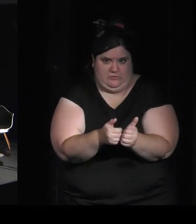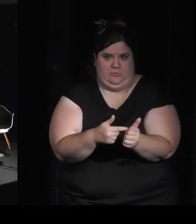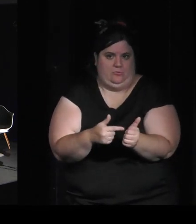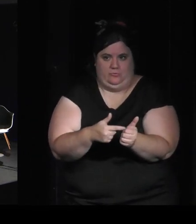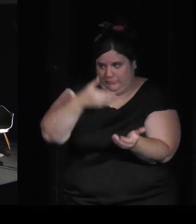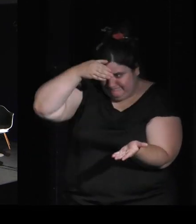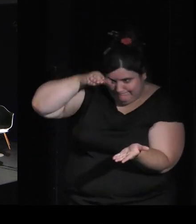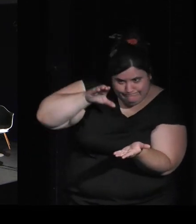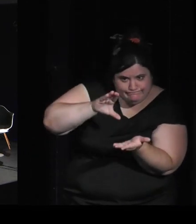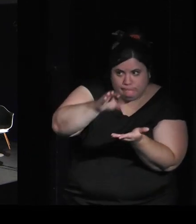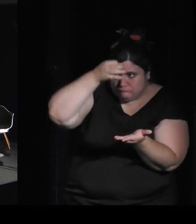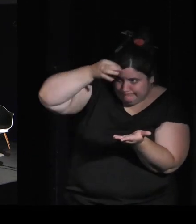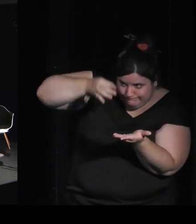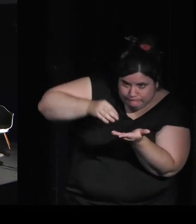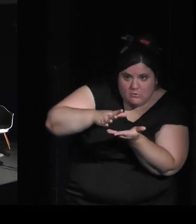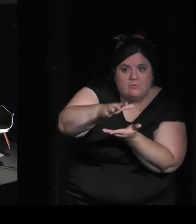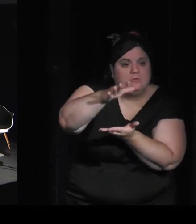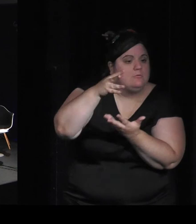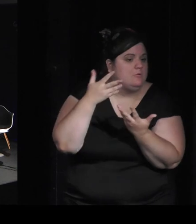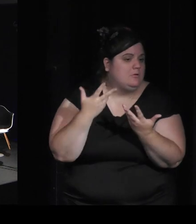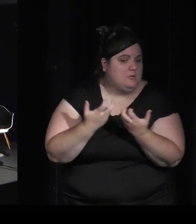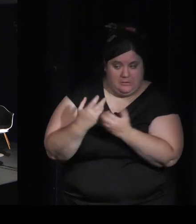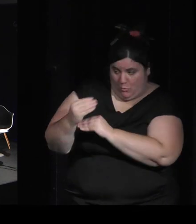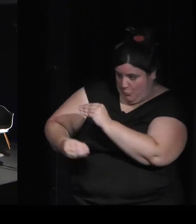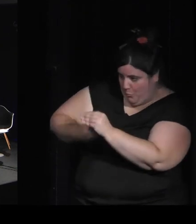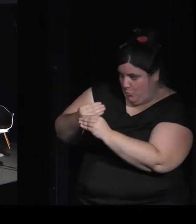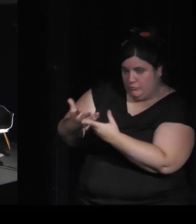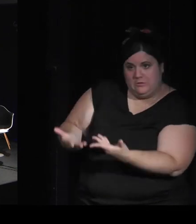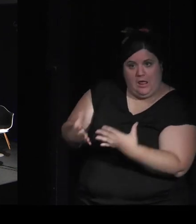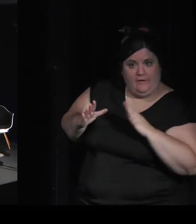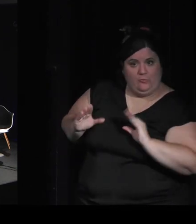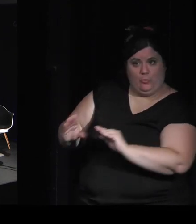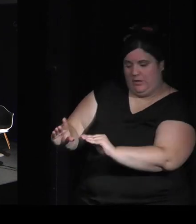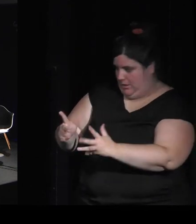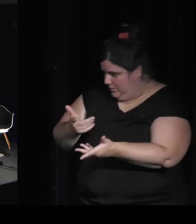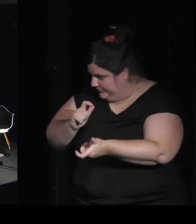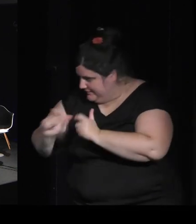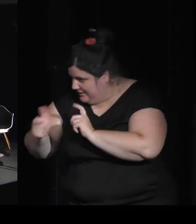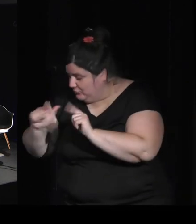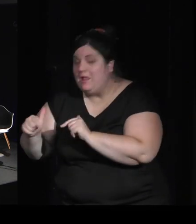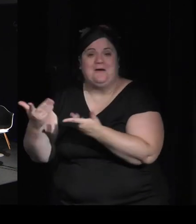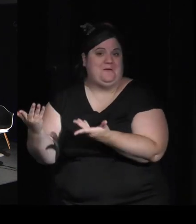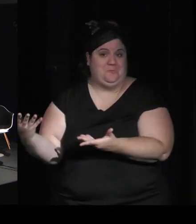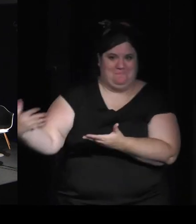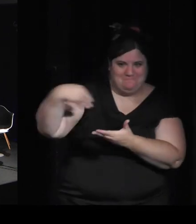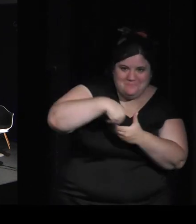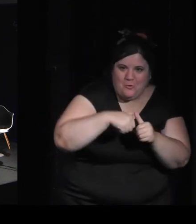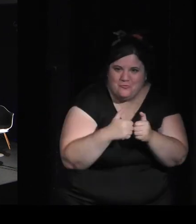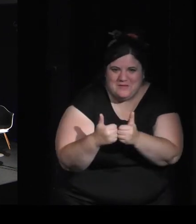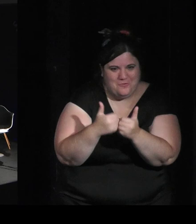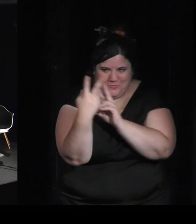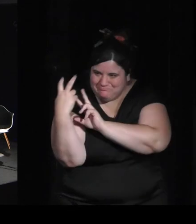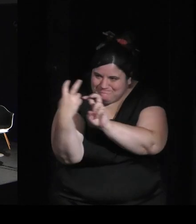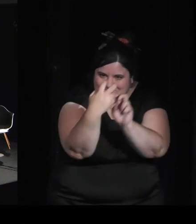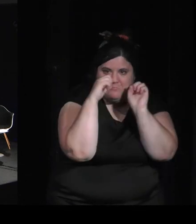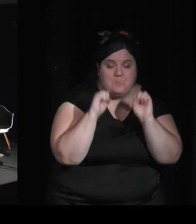compréhension compréhension du monde du monde avec lequel on interagit et on espère comme ça a été dit tout à l'heure